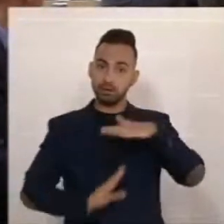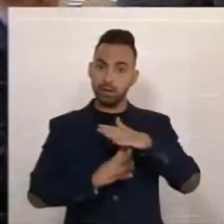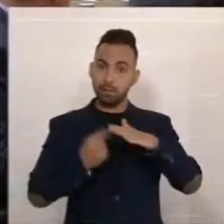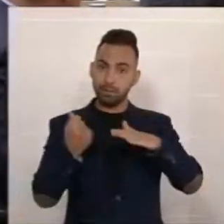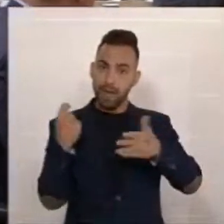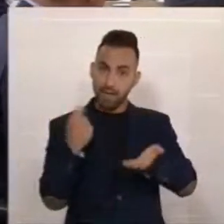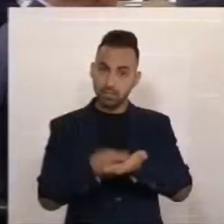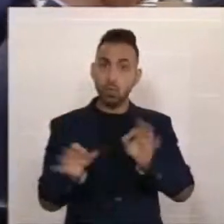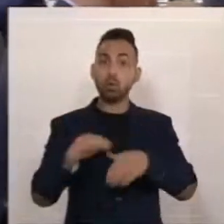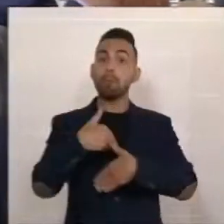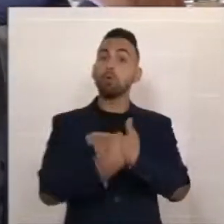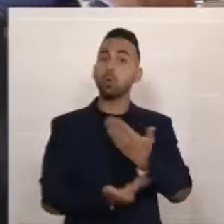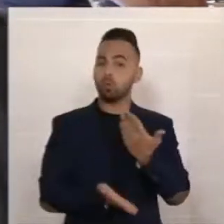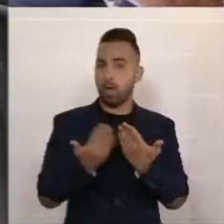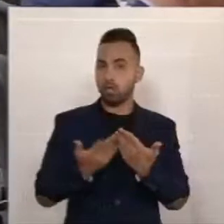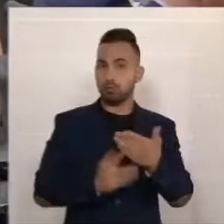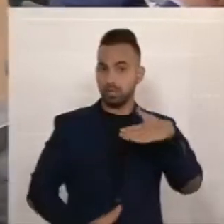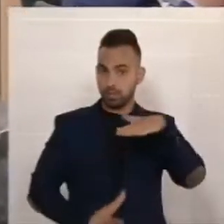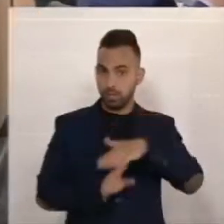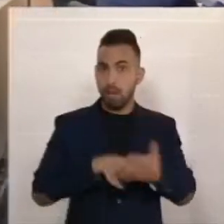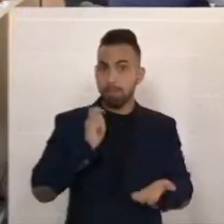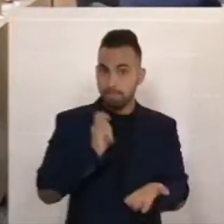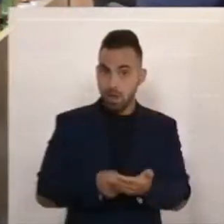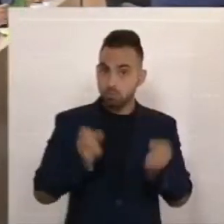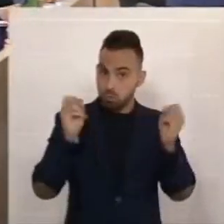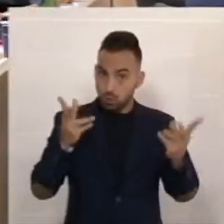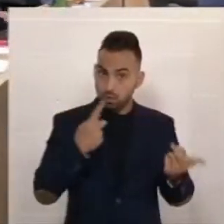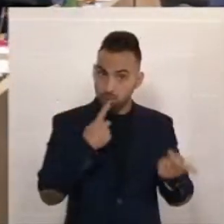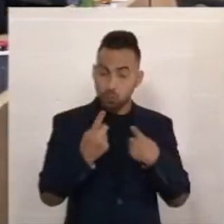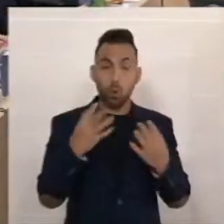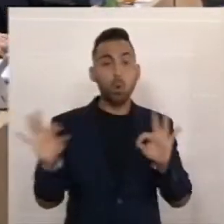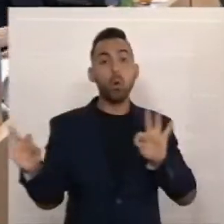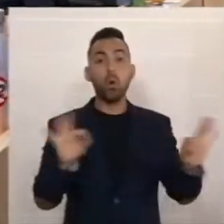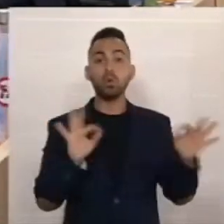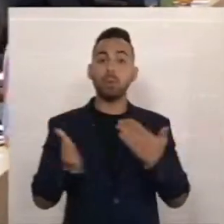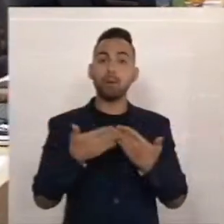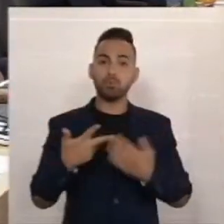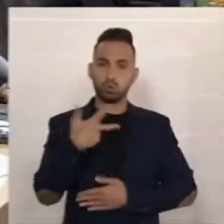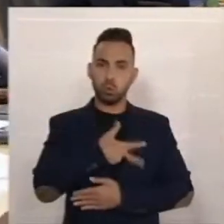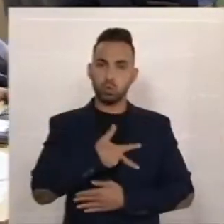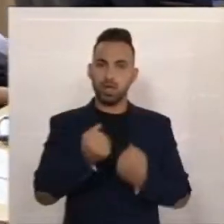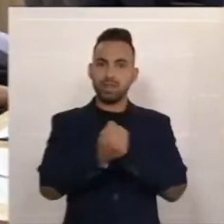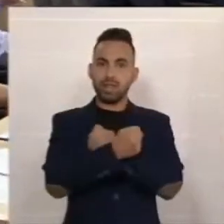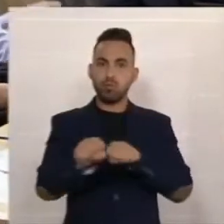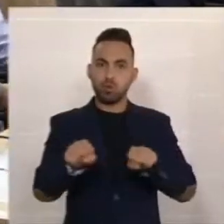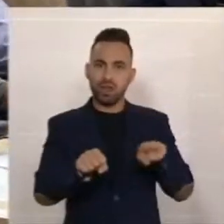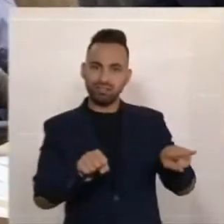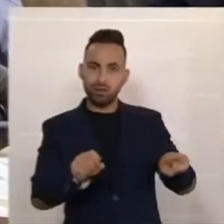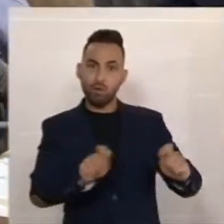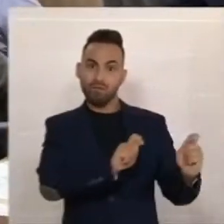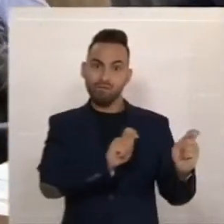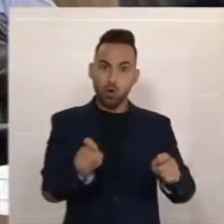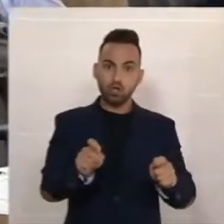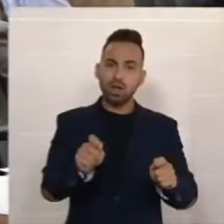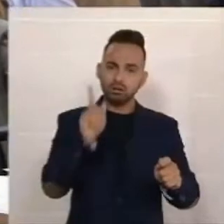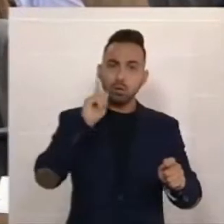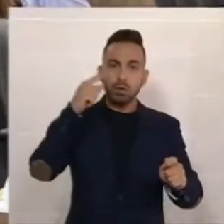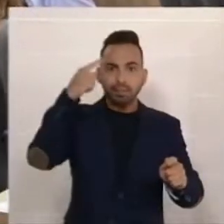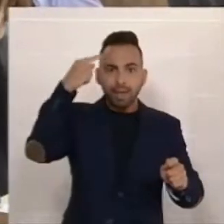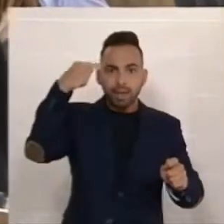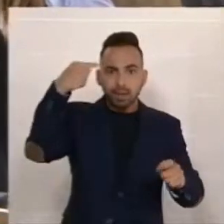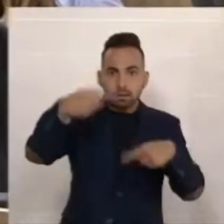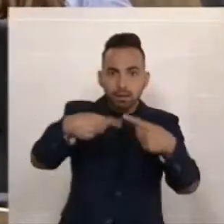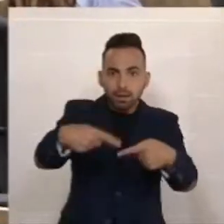Brot. Reden wir darüber, ob die Sozialdemokratie ihren Vorschlag zu Ende gedacht hat.